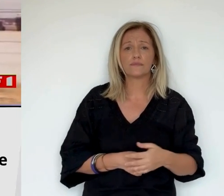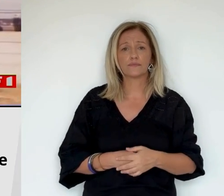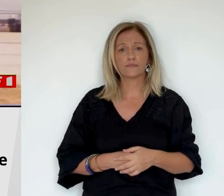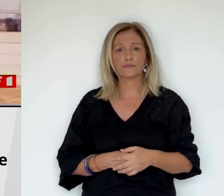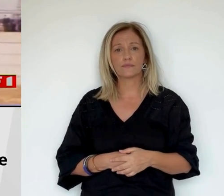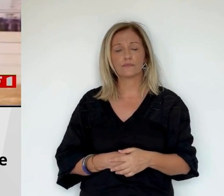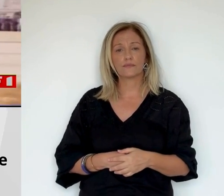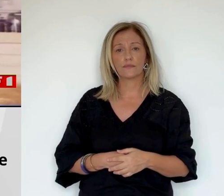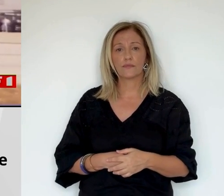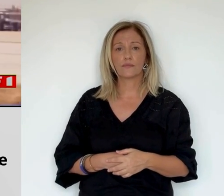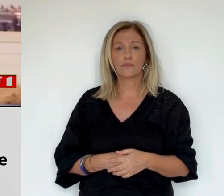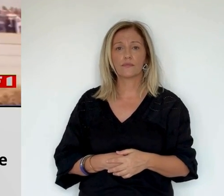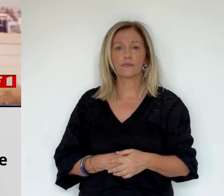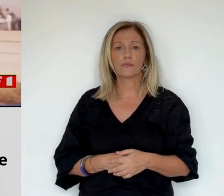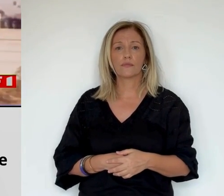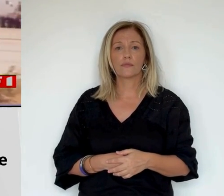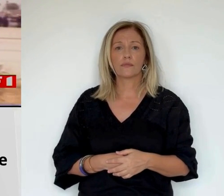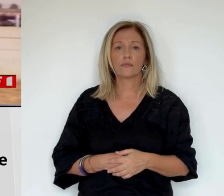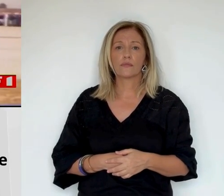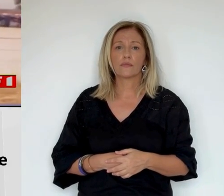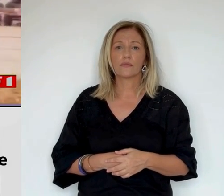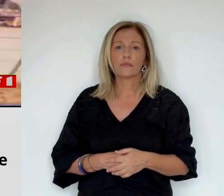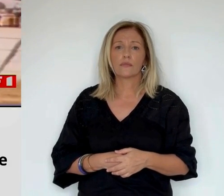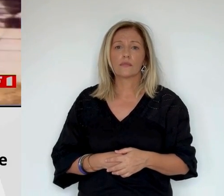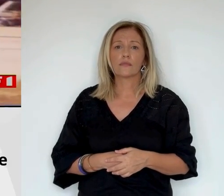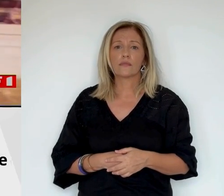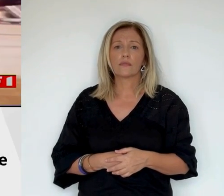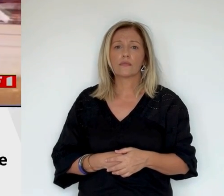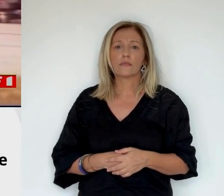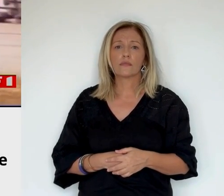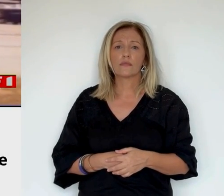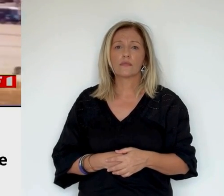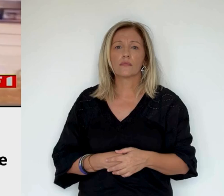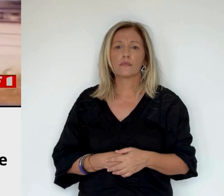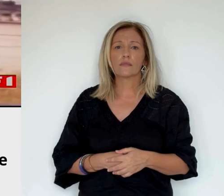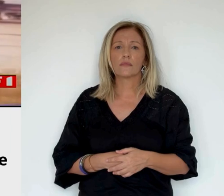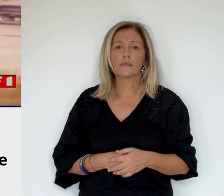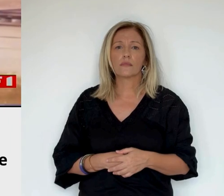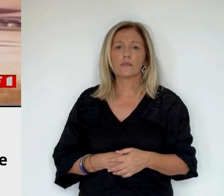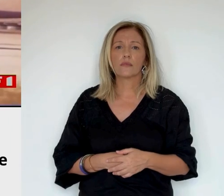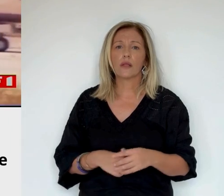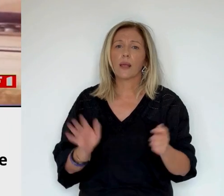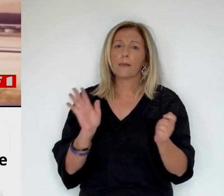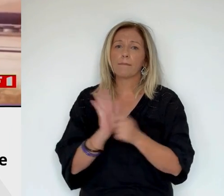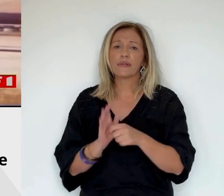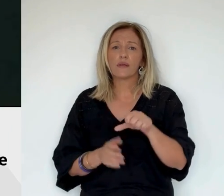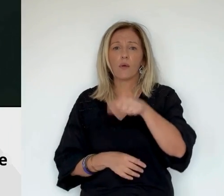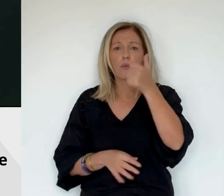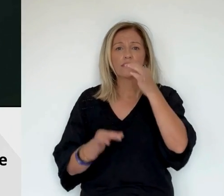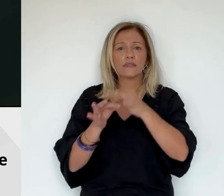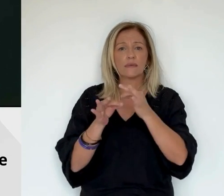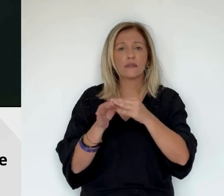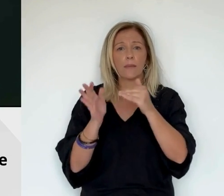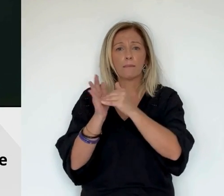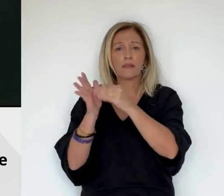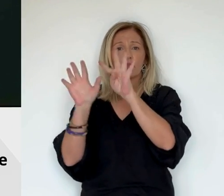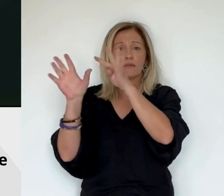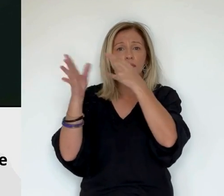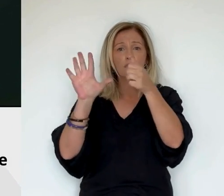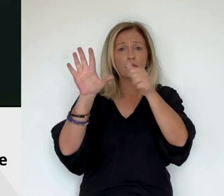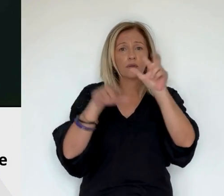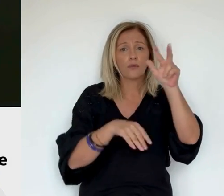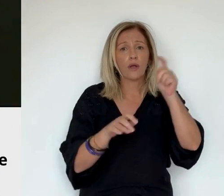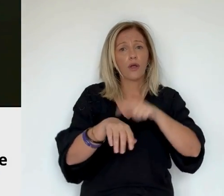Il est 10h33, ce 11 septembre 1968, lorsque le vol AF 1611, parti d'Ajaccio pour atterrir à Nice,